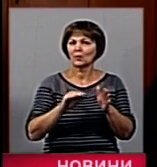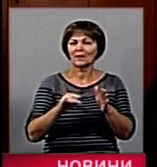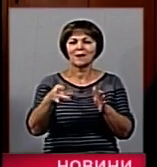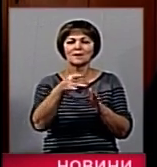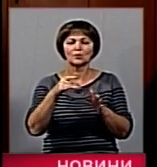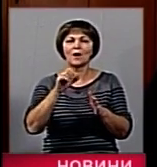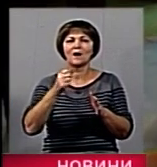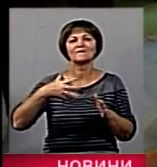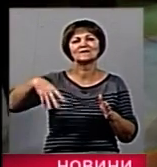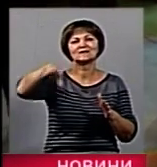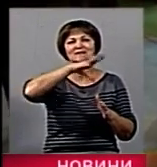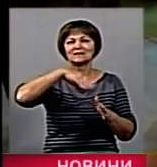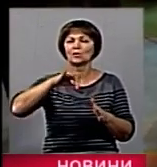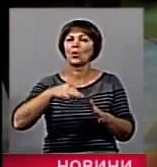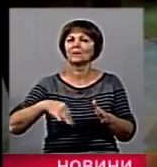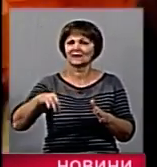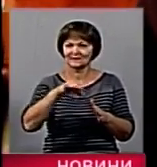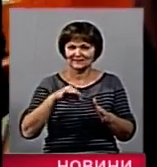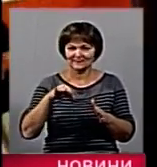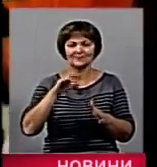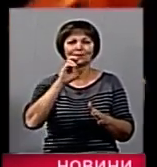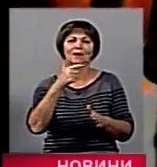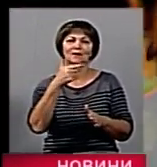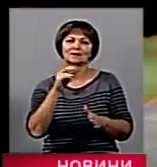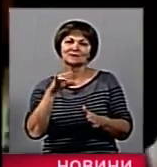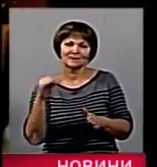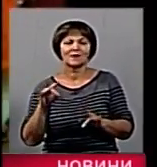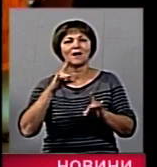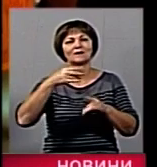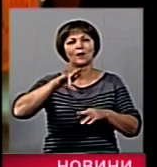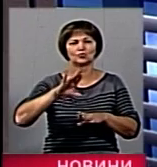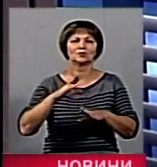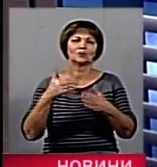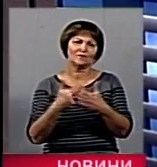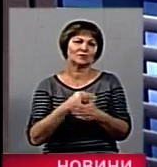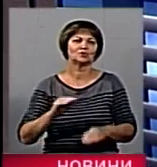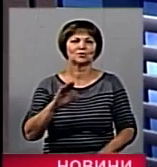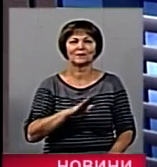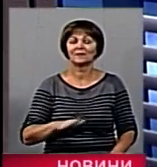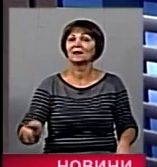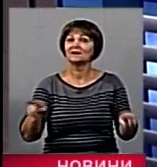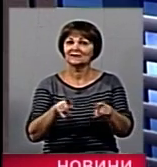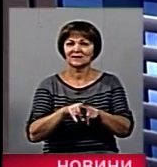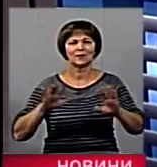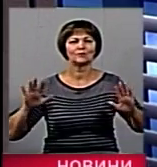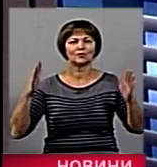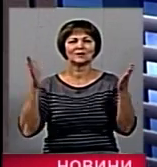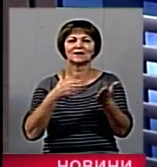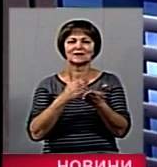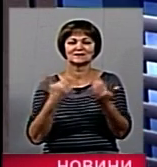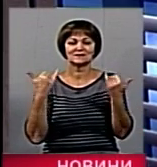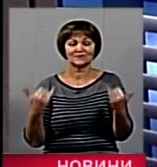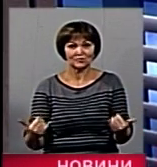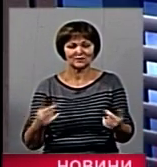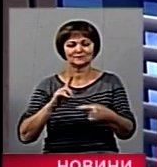районі, а й по всій області. Сергій Богінський, Володимир Рябуш, новини Житомирщини. Такі події приніс цей день. З